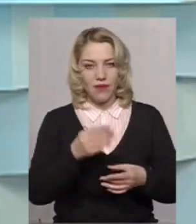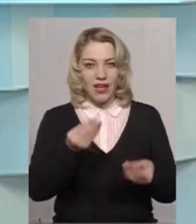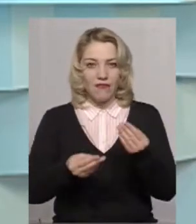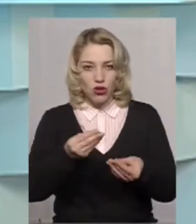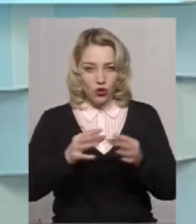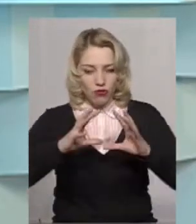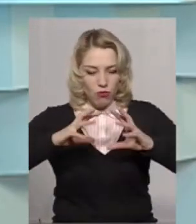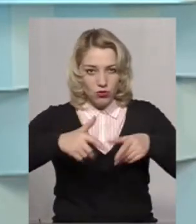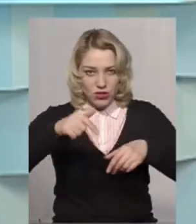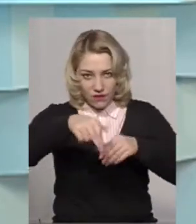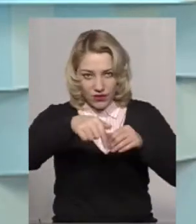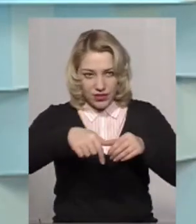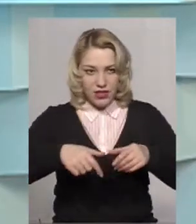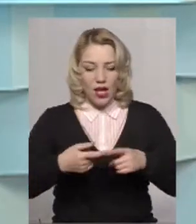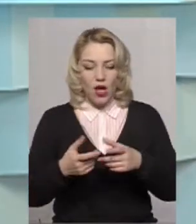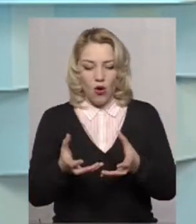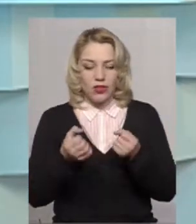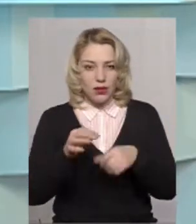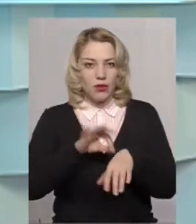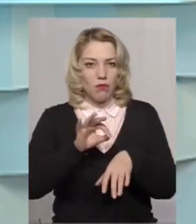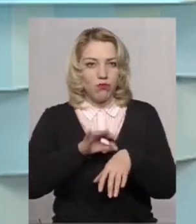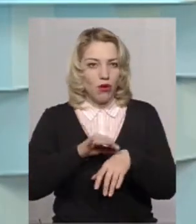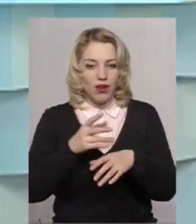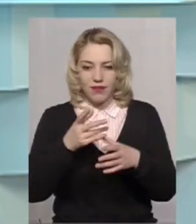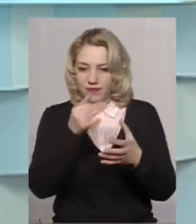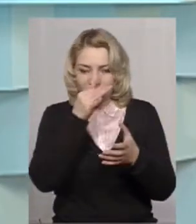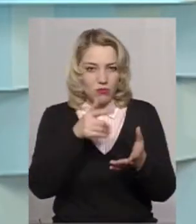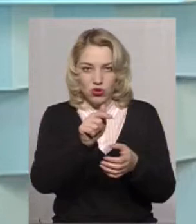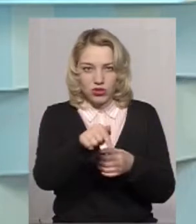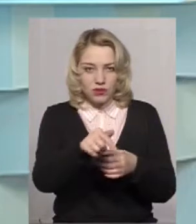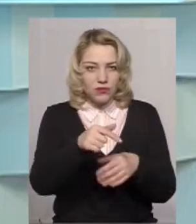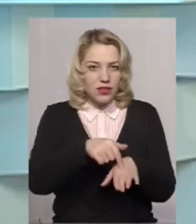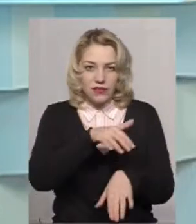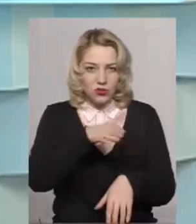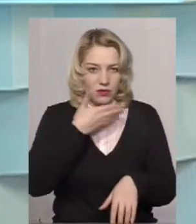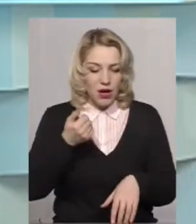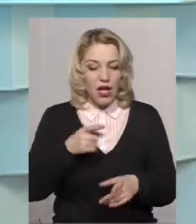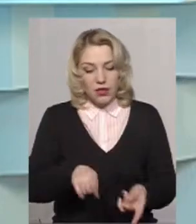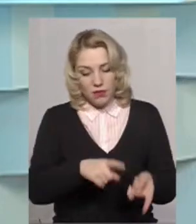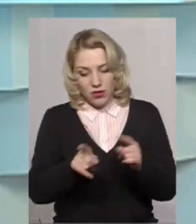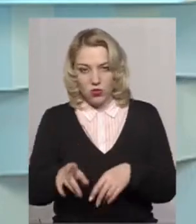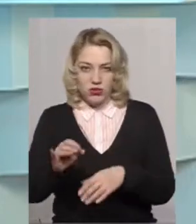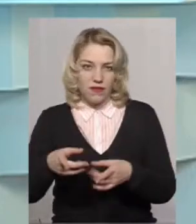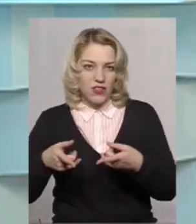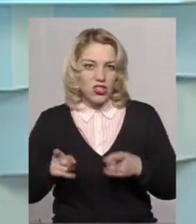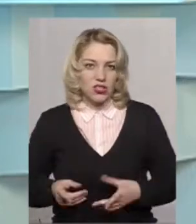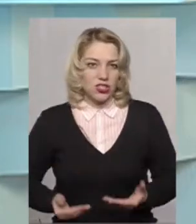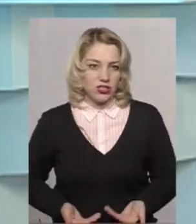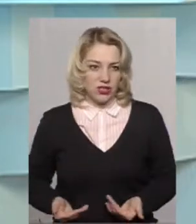отримати біль, відчуття болю нереально, і тоді, відповідно, є перенесення в реальність.